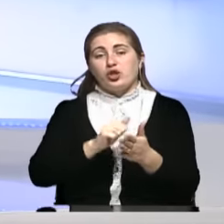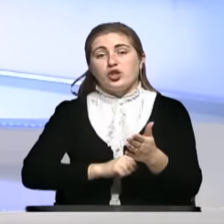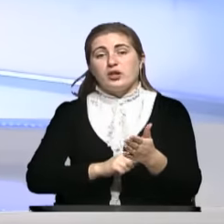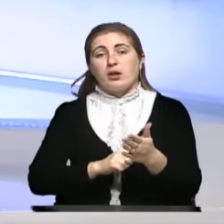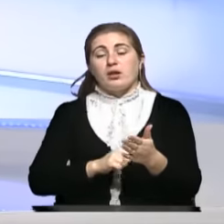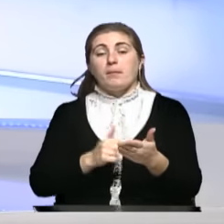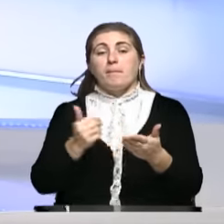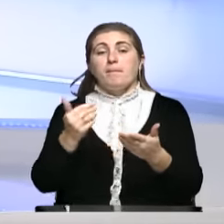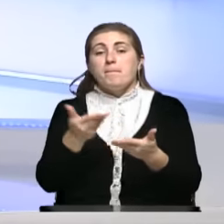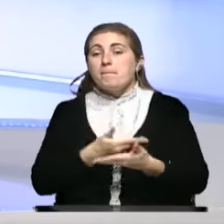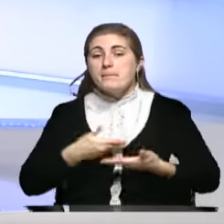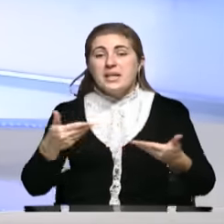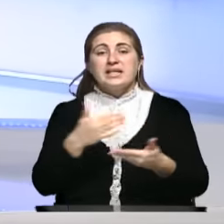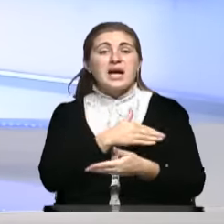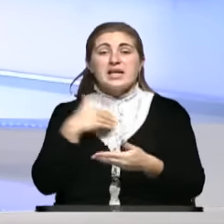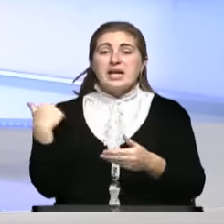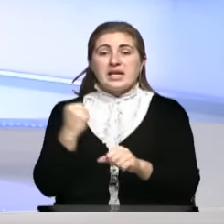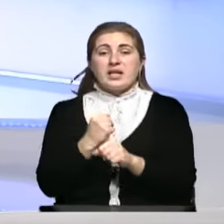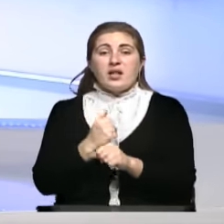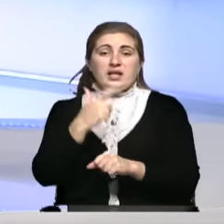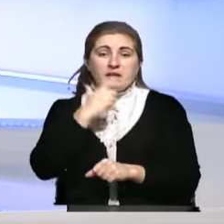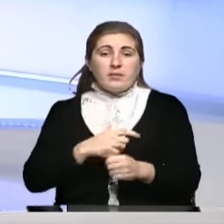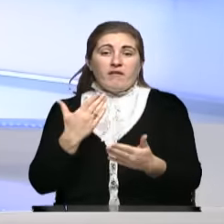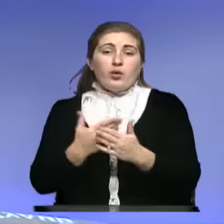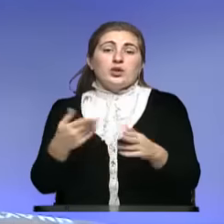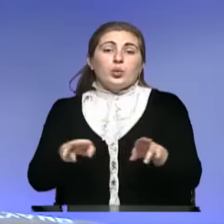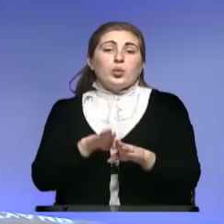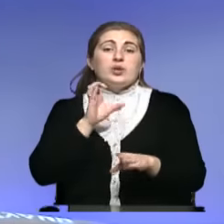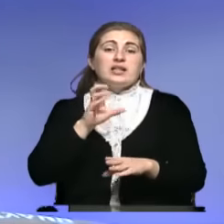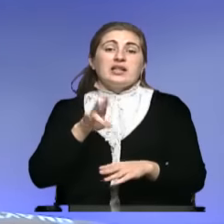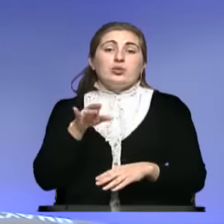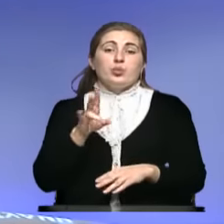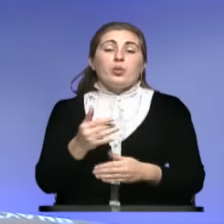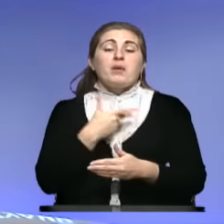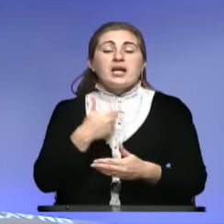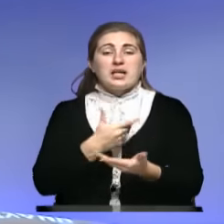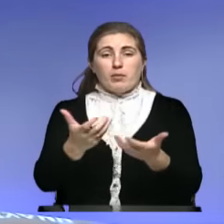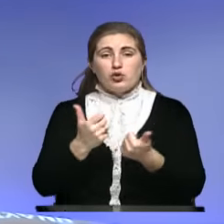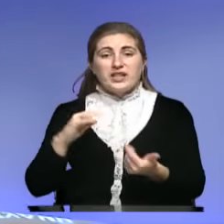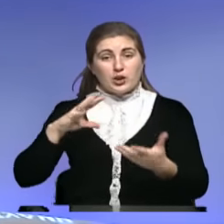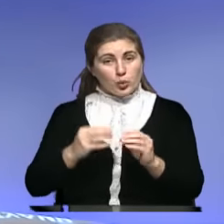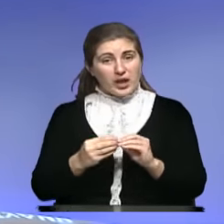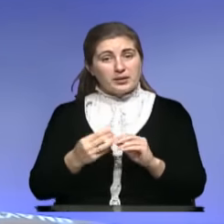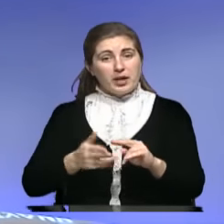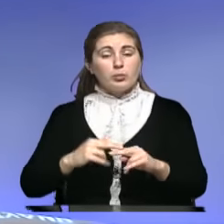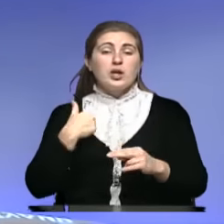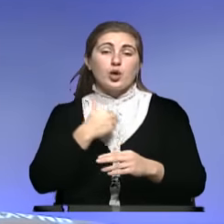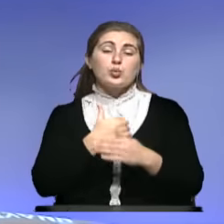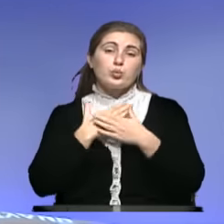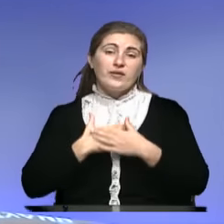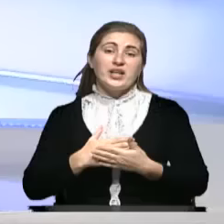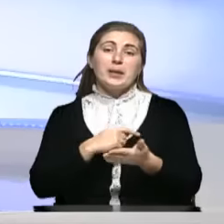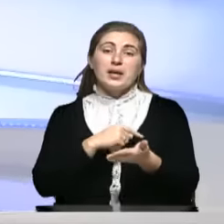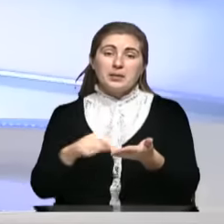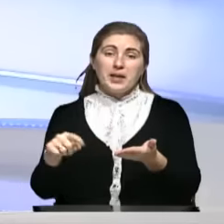Мы не хотели делать себе вот такую вот скидку, мы хотели получить результат. Поэтому я хочу с удовлетворением отметить,